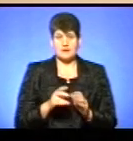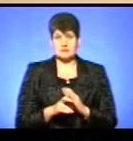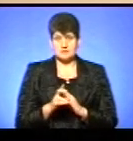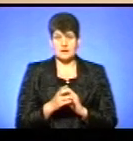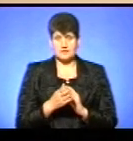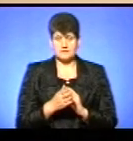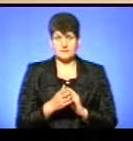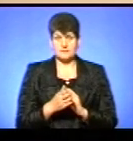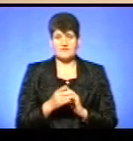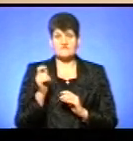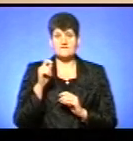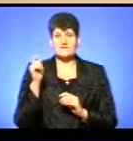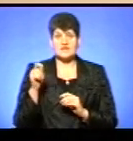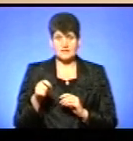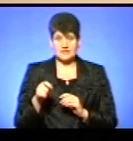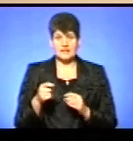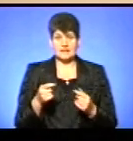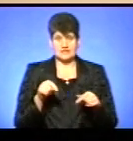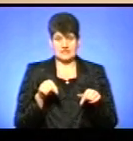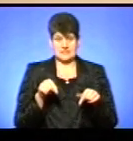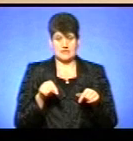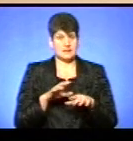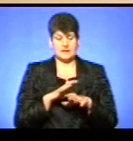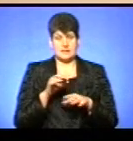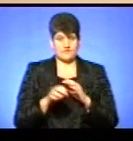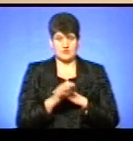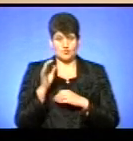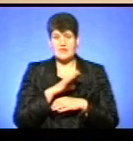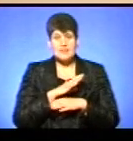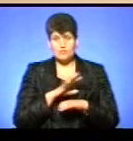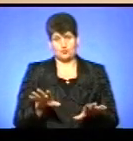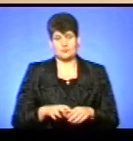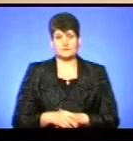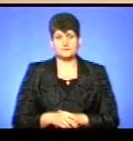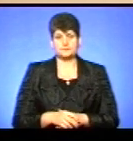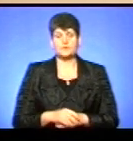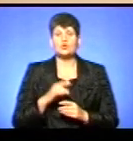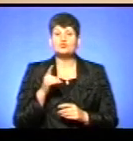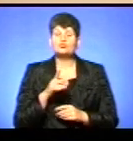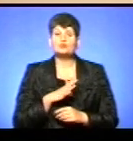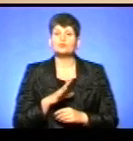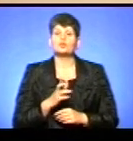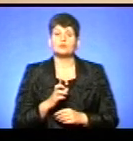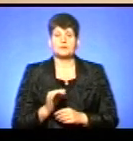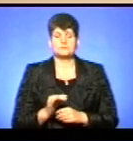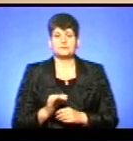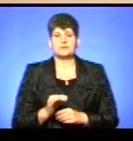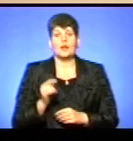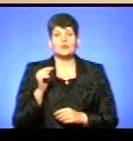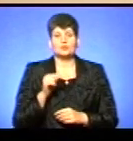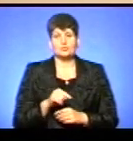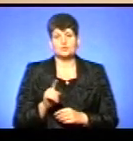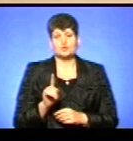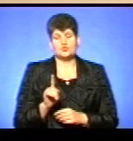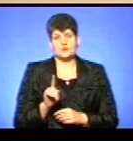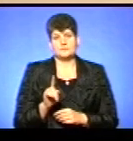війни б цієї на Сході не було. Чому не було? А тому що